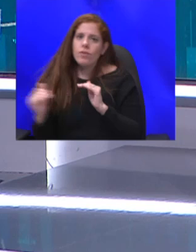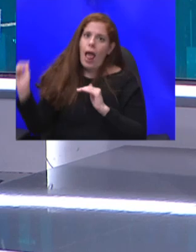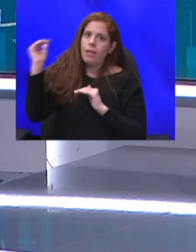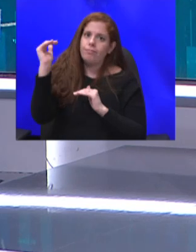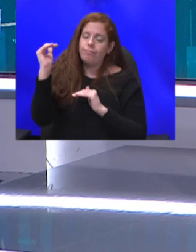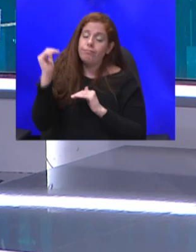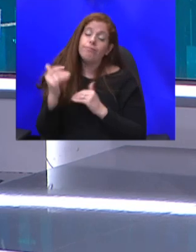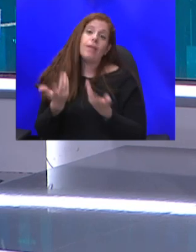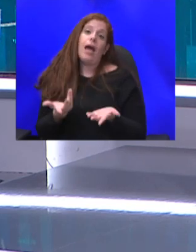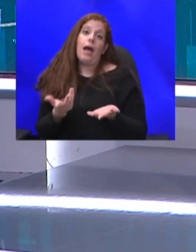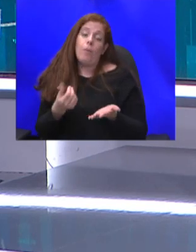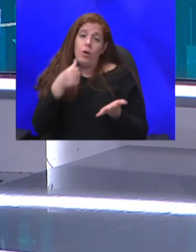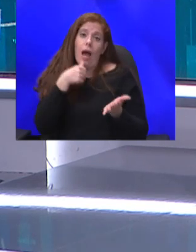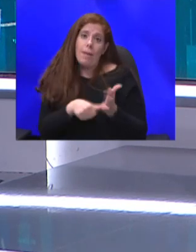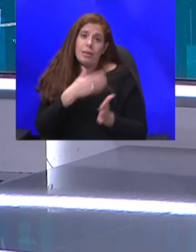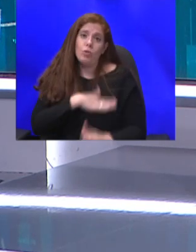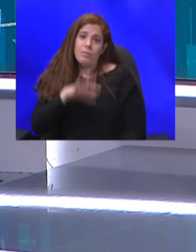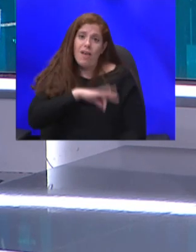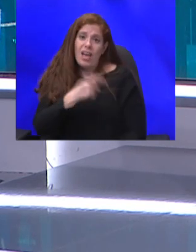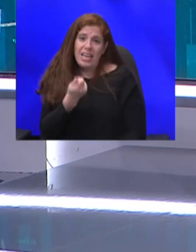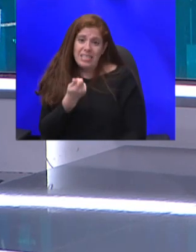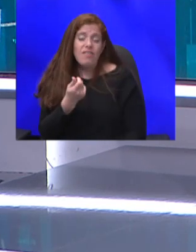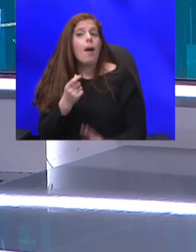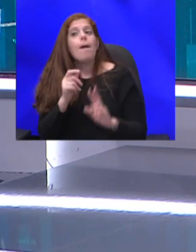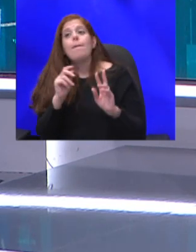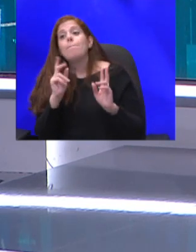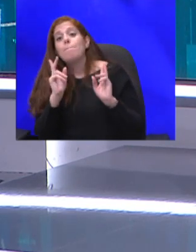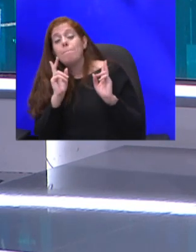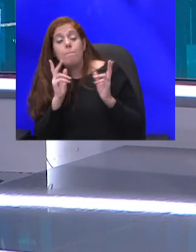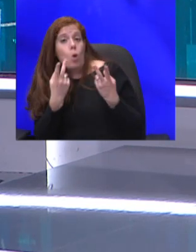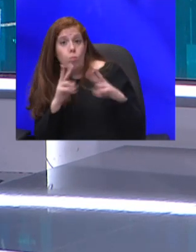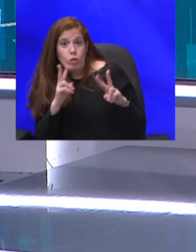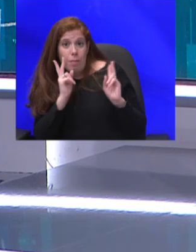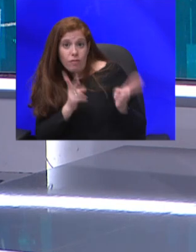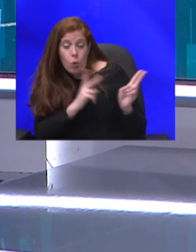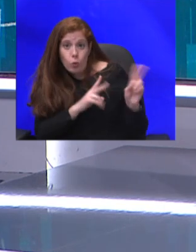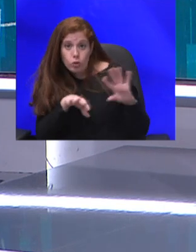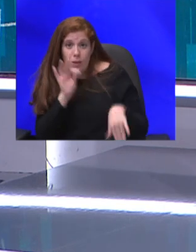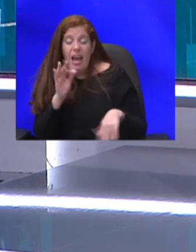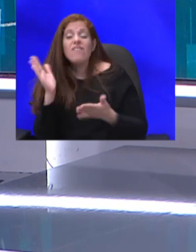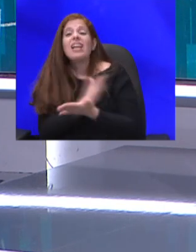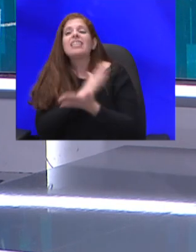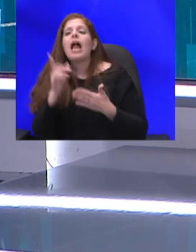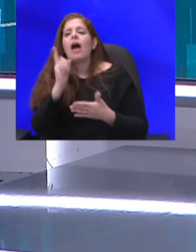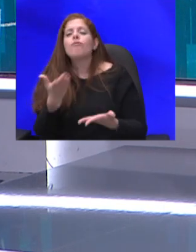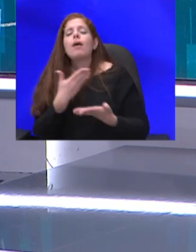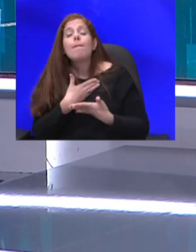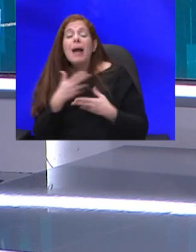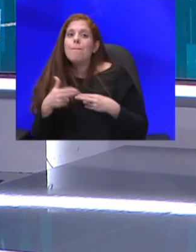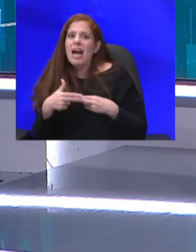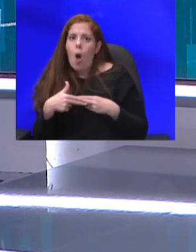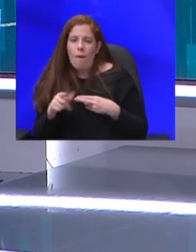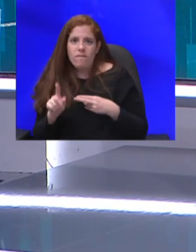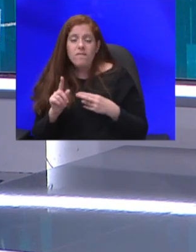למטרות רווח מה שלא תהיה אפשרות שתיבחר יש עוד אפשרויות את ההחלטה חייבים לקבל מאוד מאוד בקרוב נותר קצת יותר